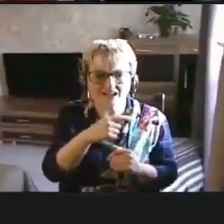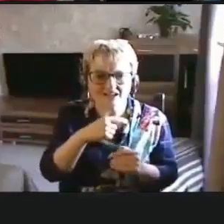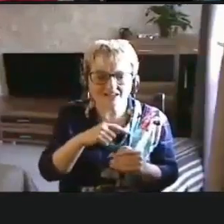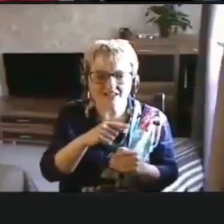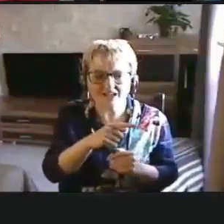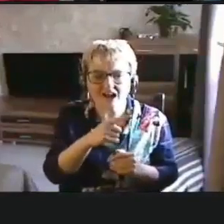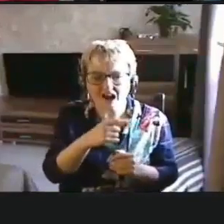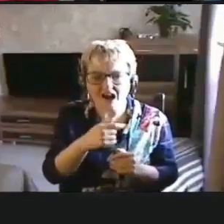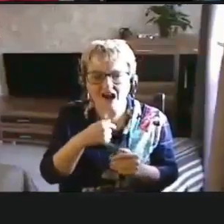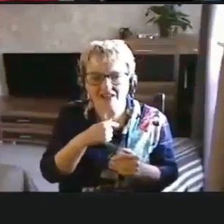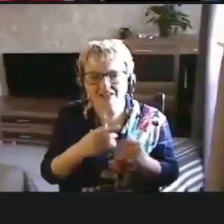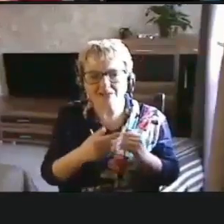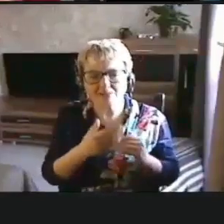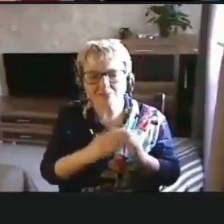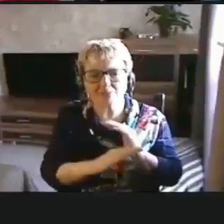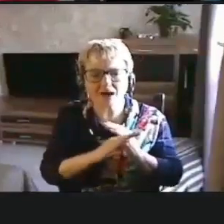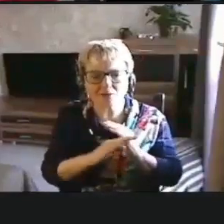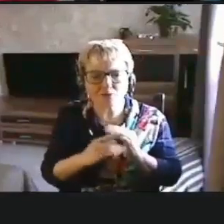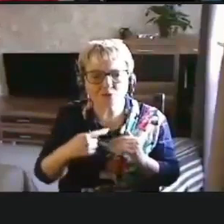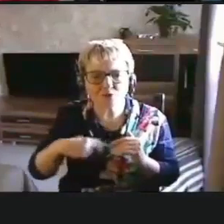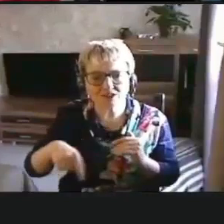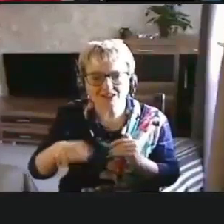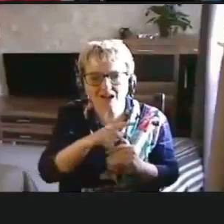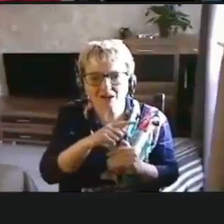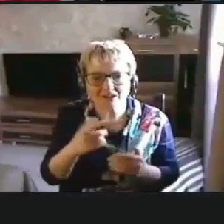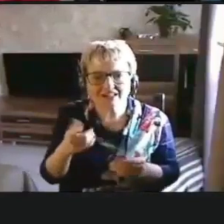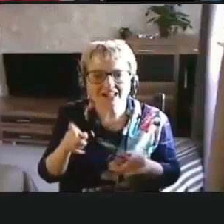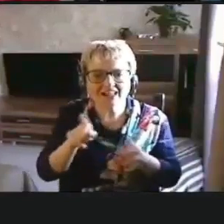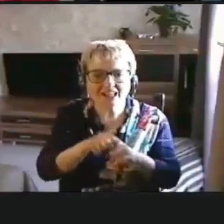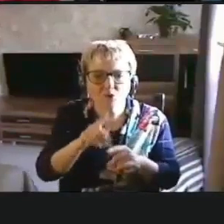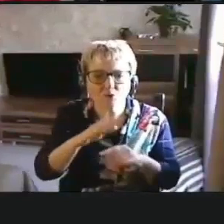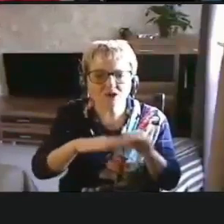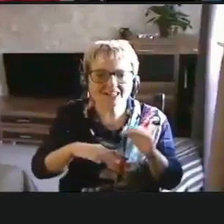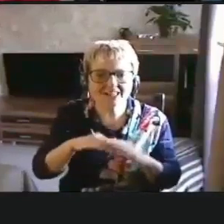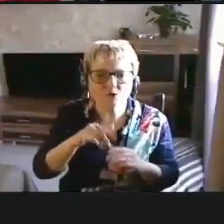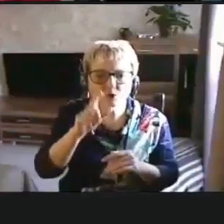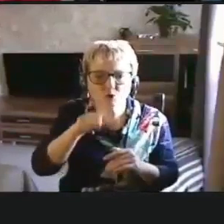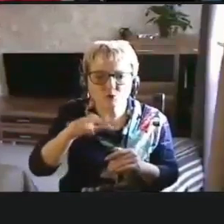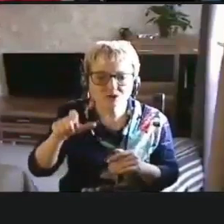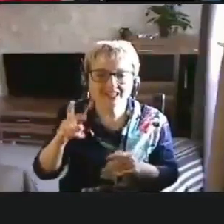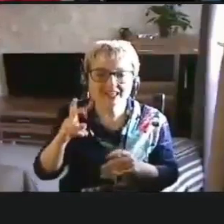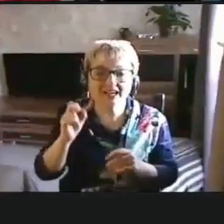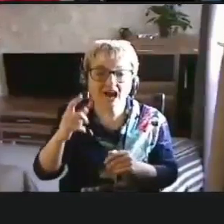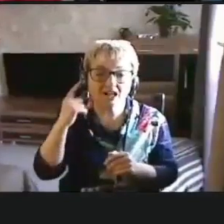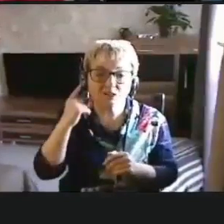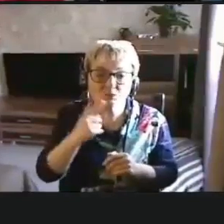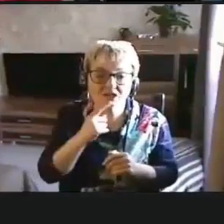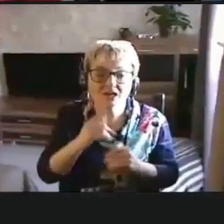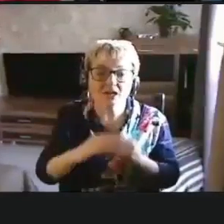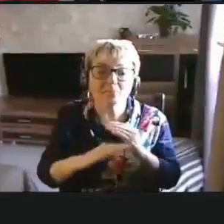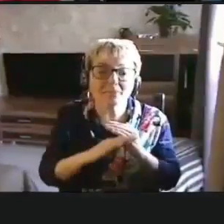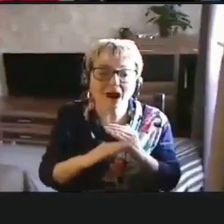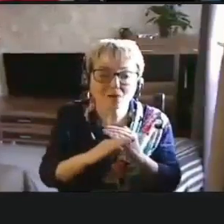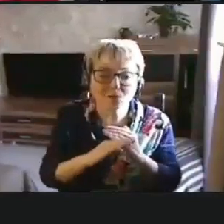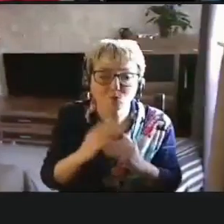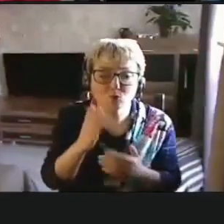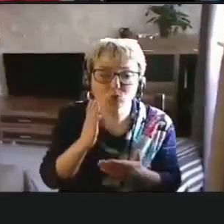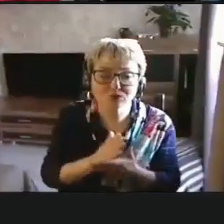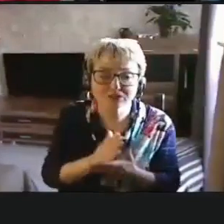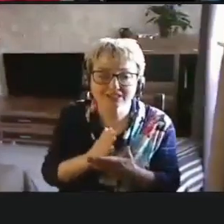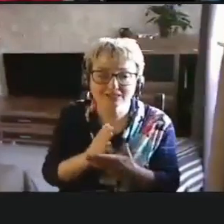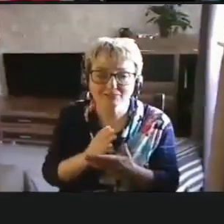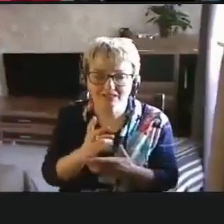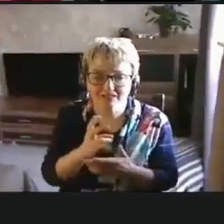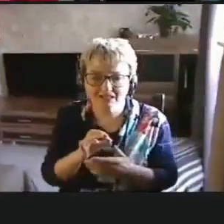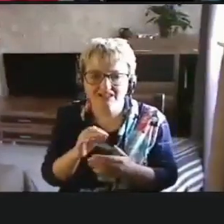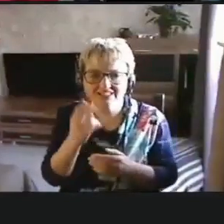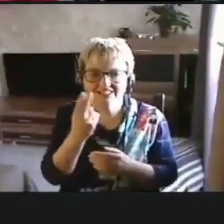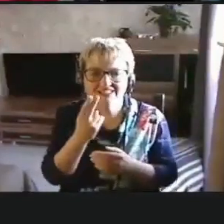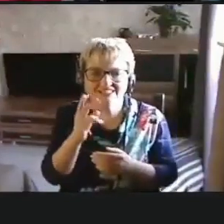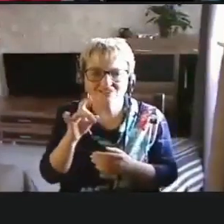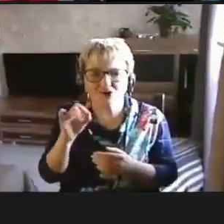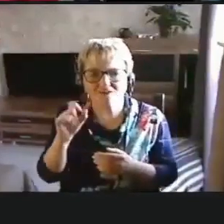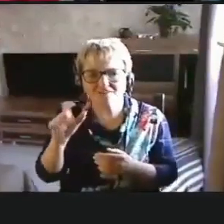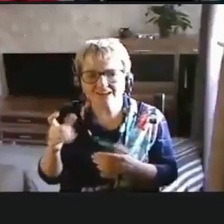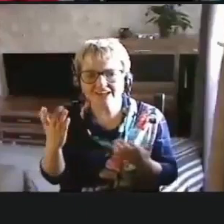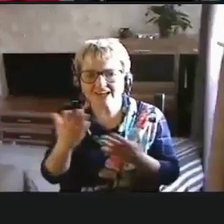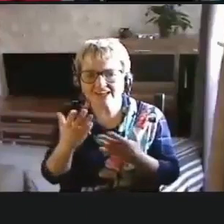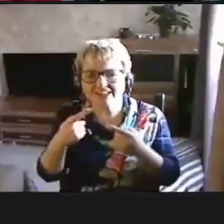помогут нам для какой категории людей, как глухие, помогут именно в цифровых